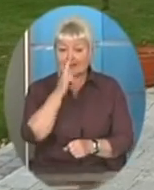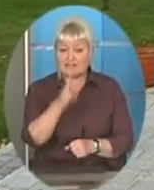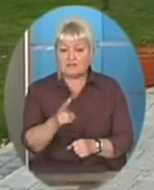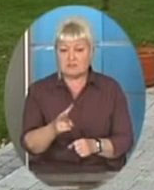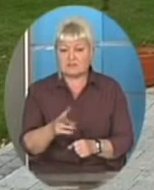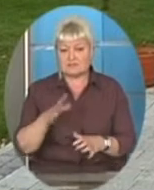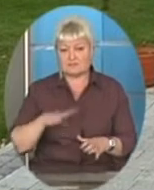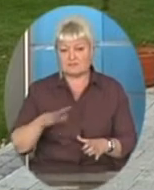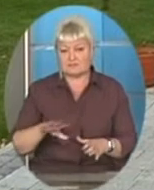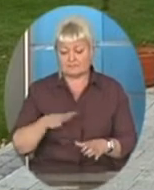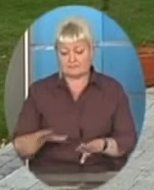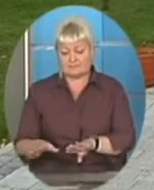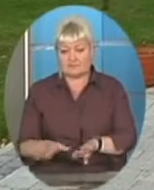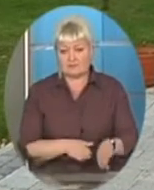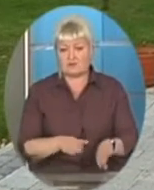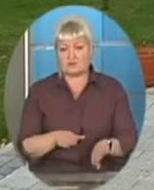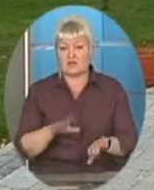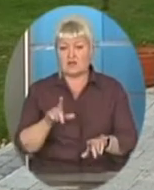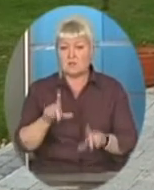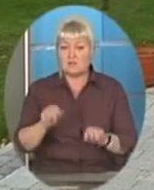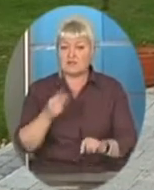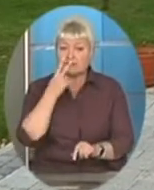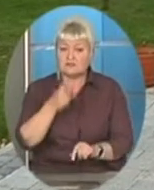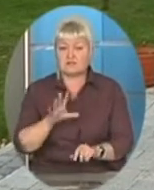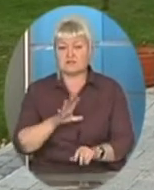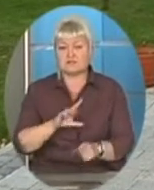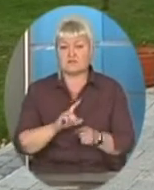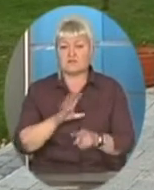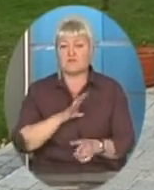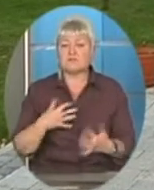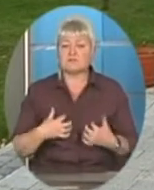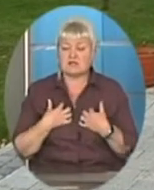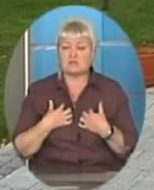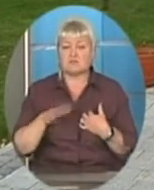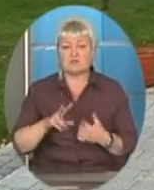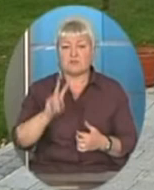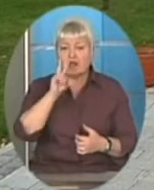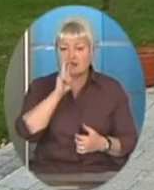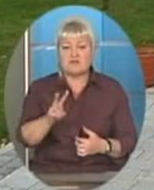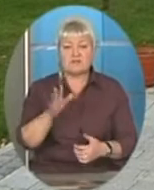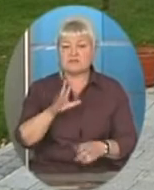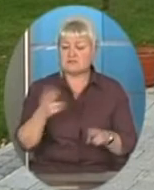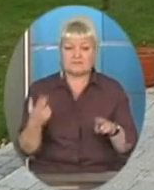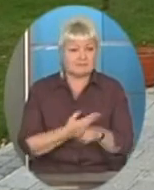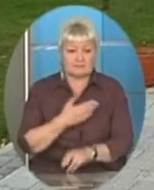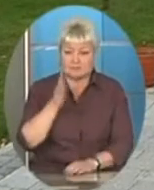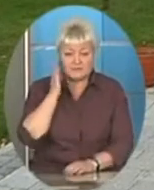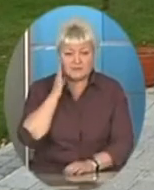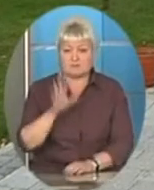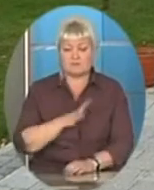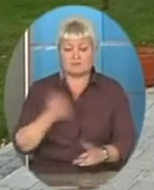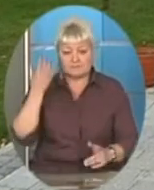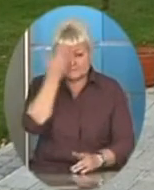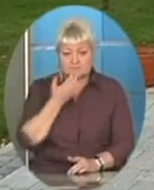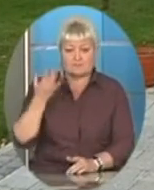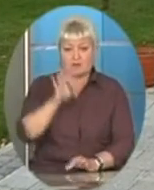Тобто ми поїхали на них дивитися, і нам стало дуже страшно. І ми два місяці, це не було сну, це не було інших думок тільки про тих